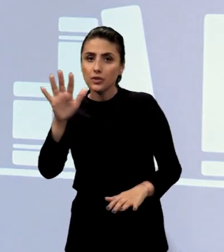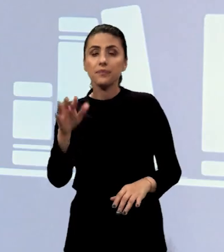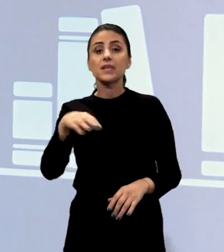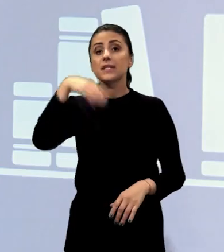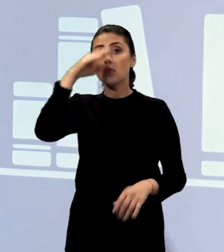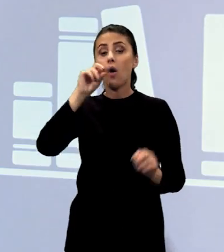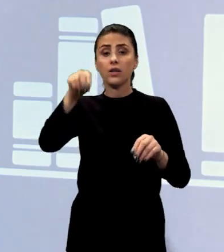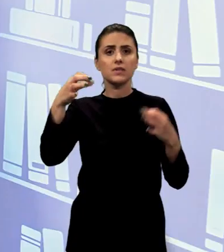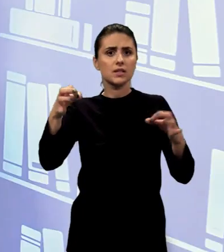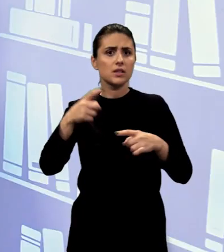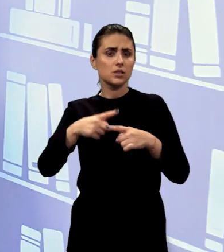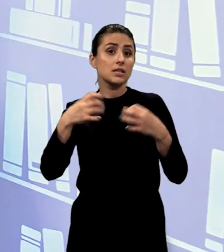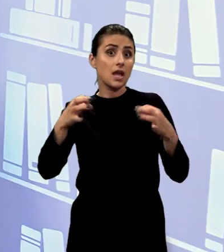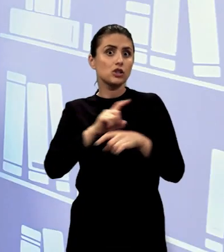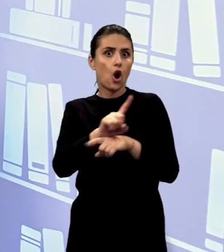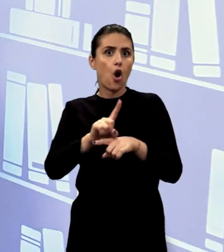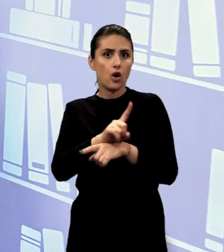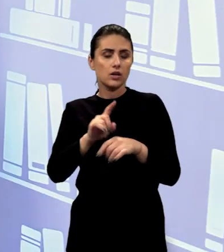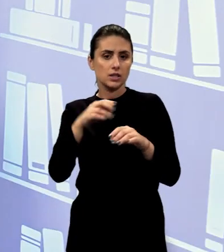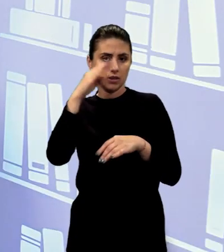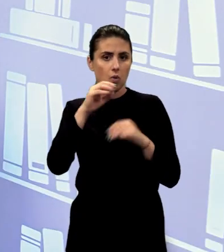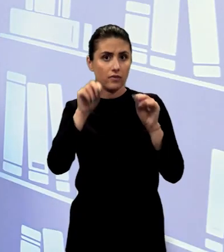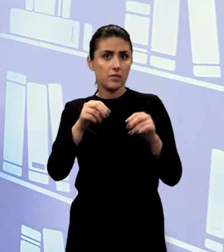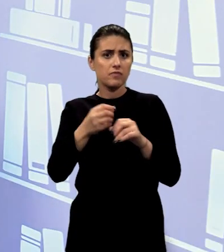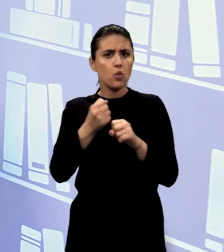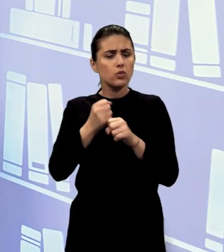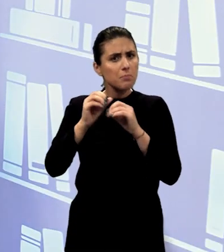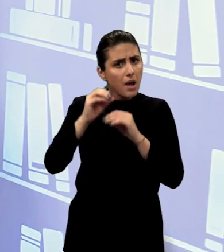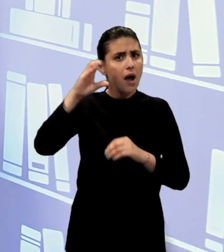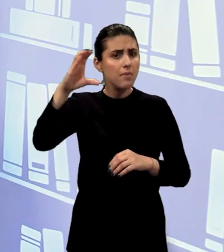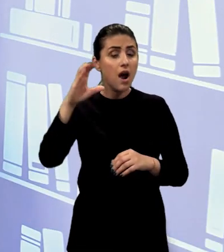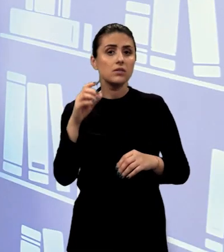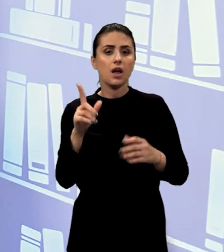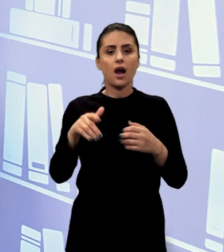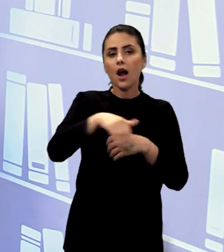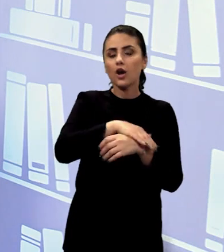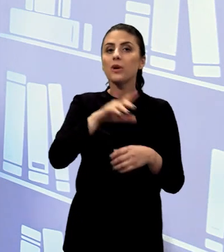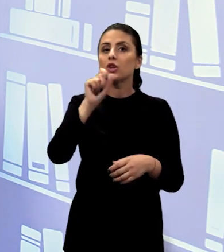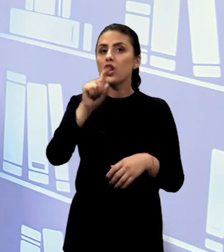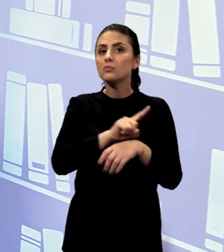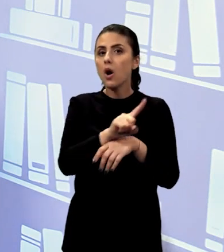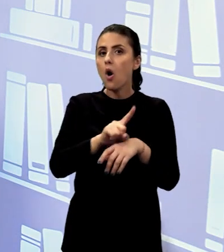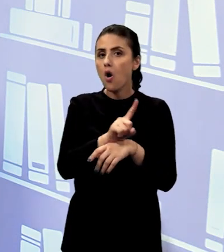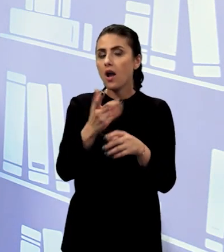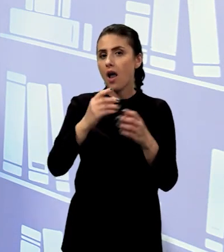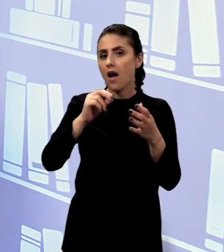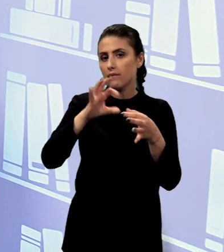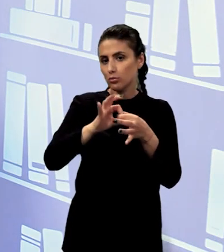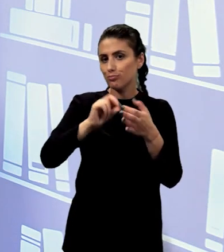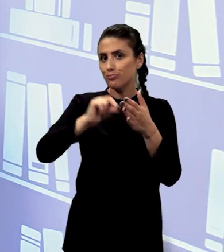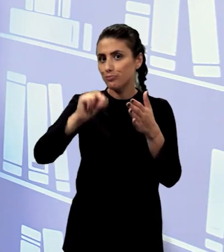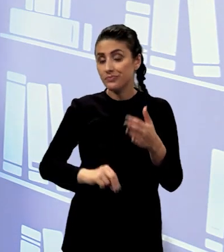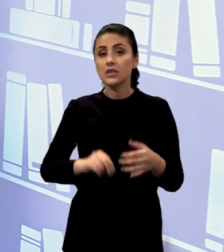Ziua a devenit de 10 ore, făcute un pic mai mari, în așa fel încât să acopere cele 12 ore convenționale,